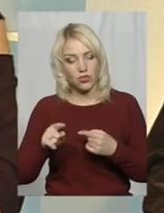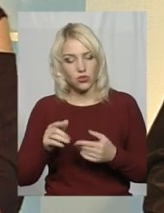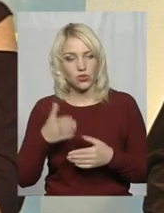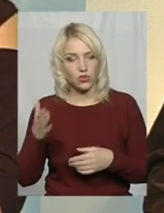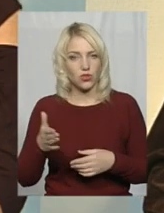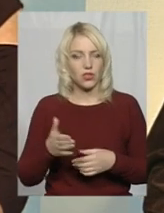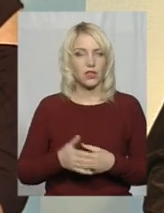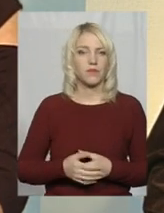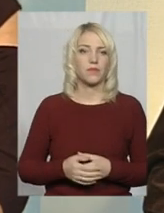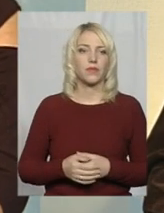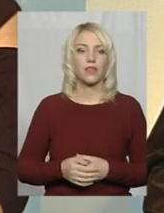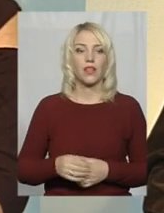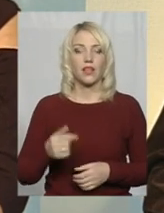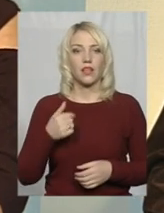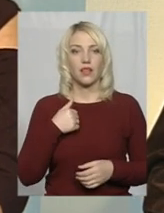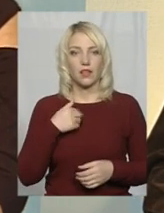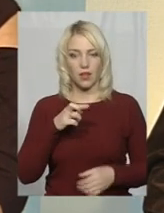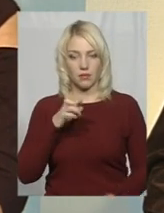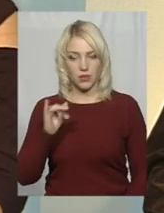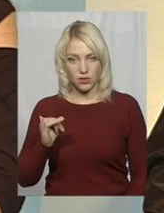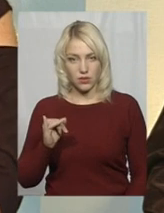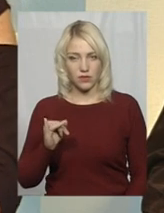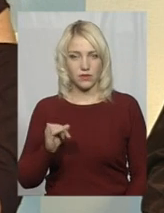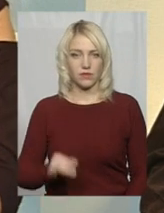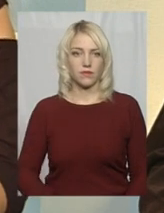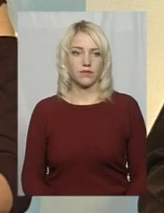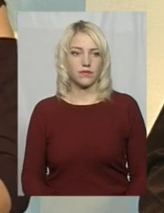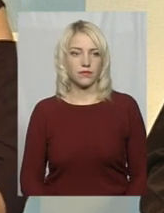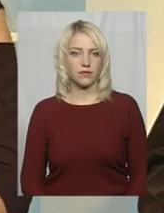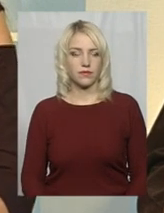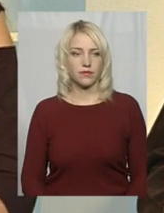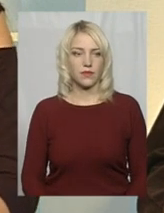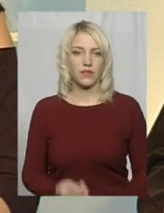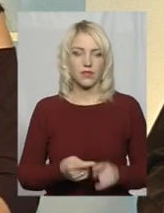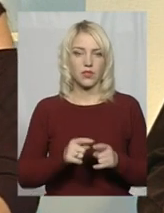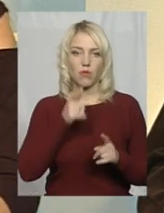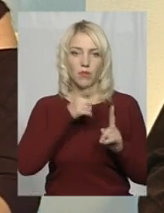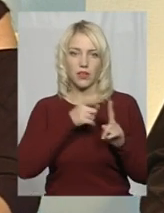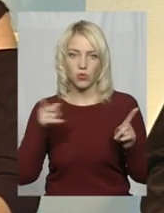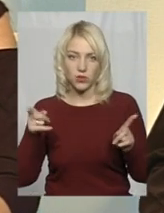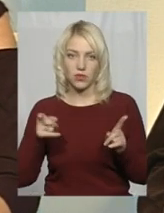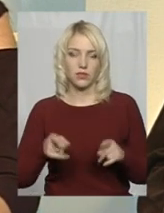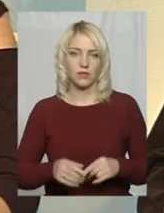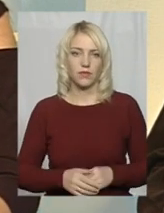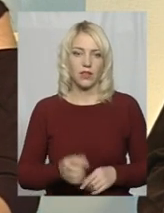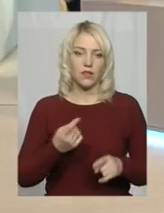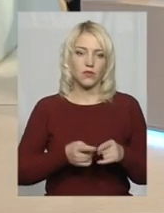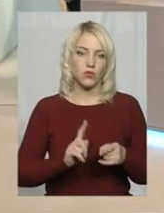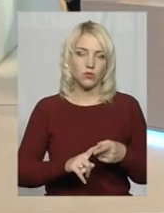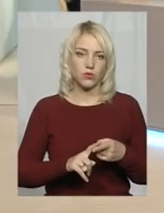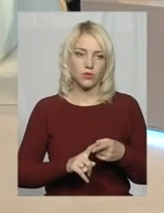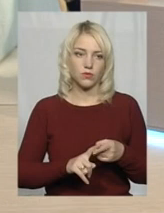з третєї сторони, я би у цьому періоді, у цьому